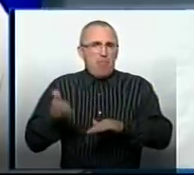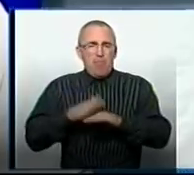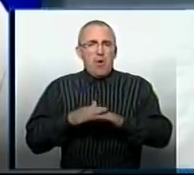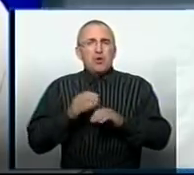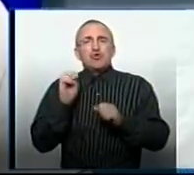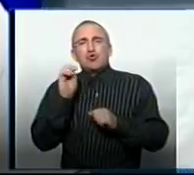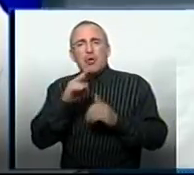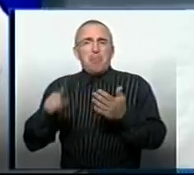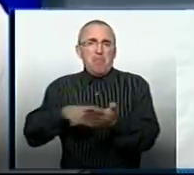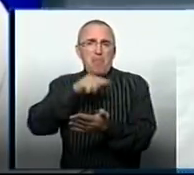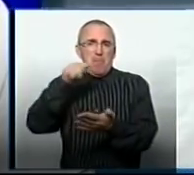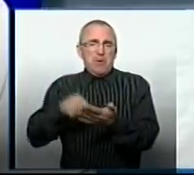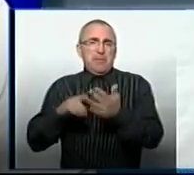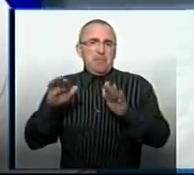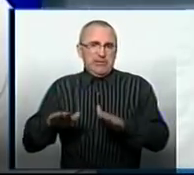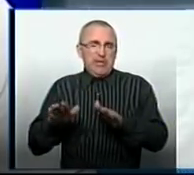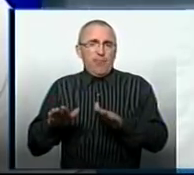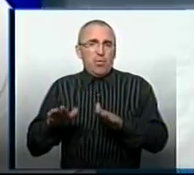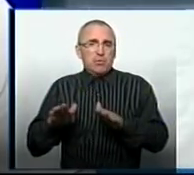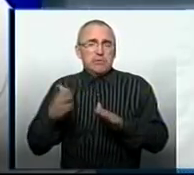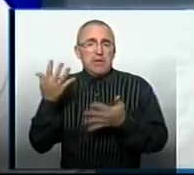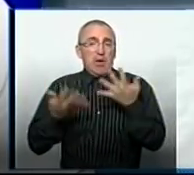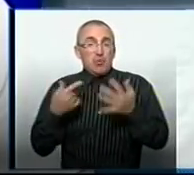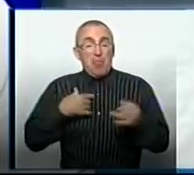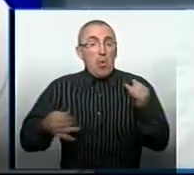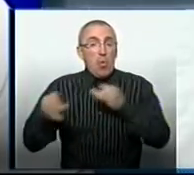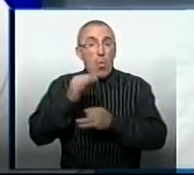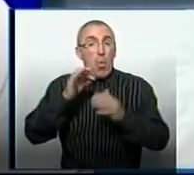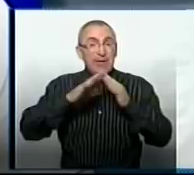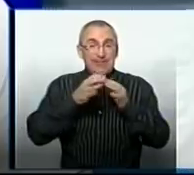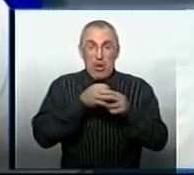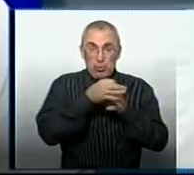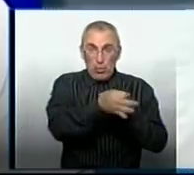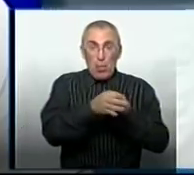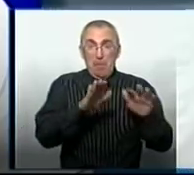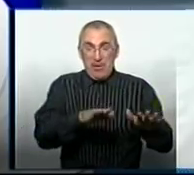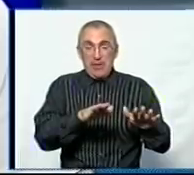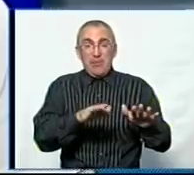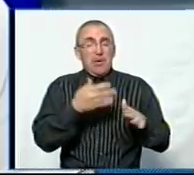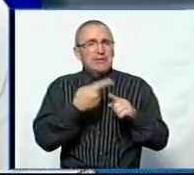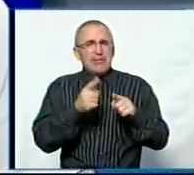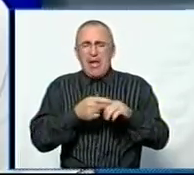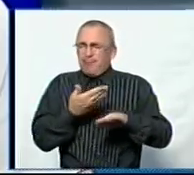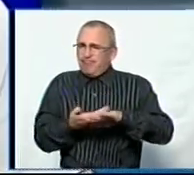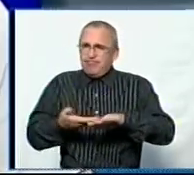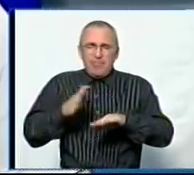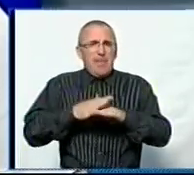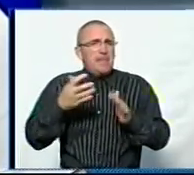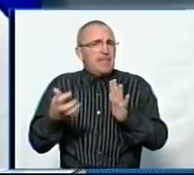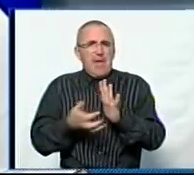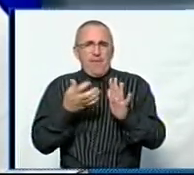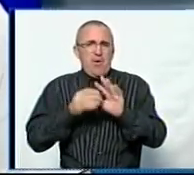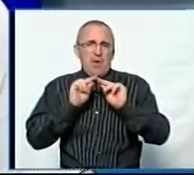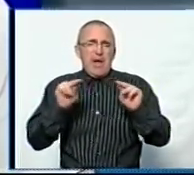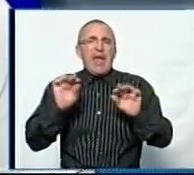у міській місцевості. Якщо ми говоримо про сільську місцевість, то це критично не вистачає вчителів